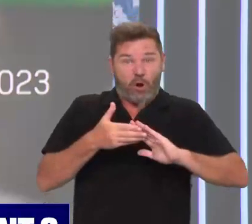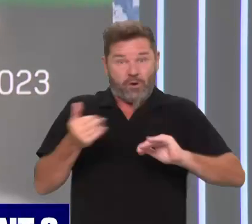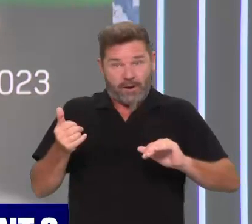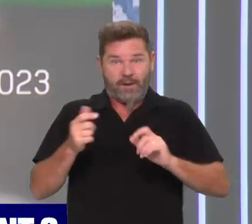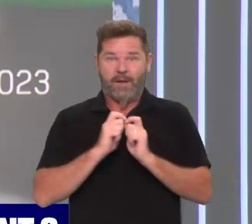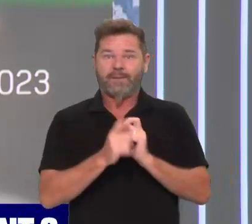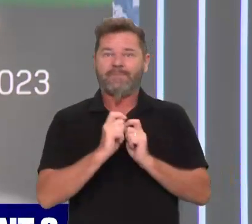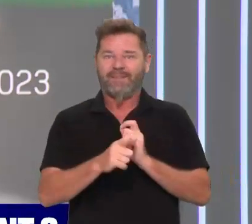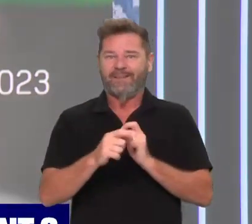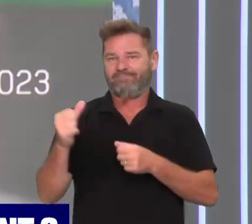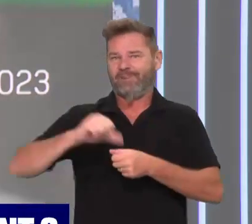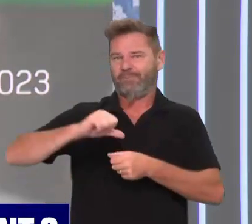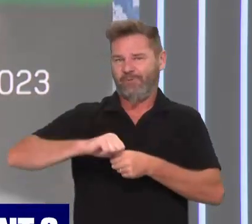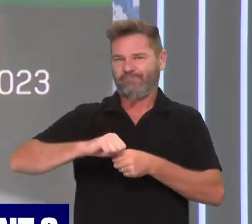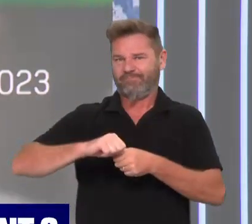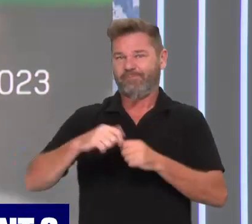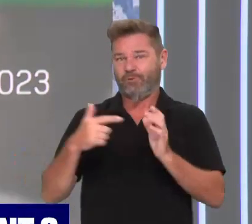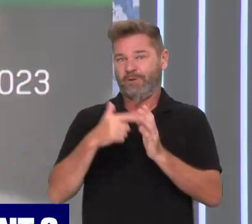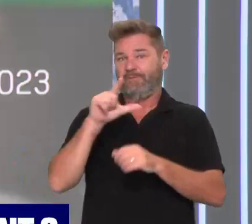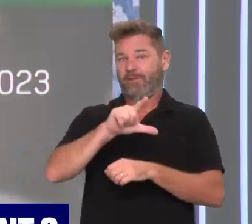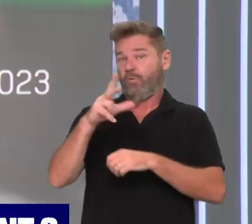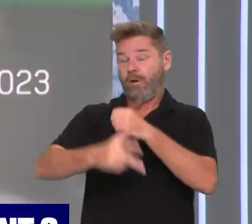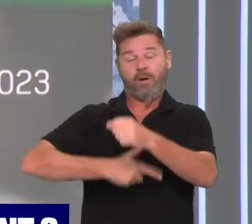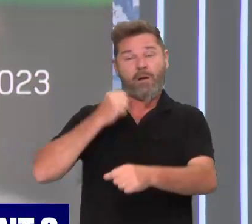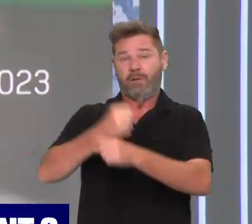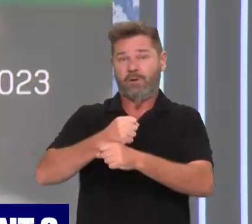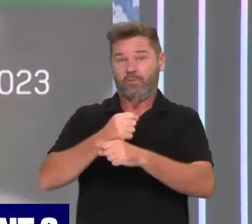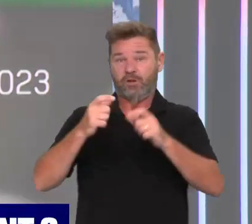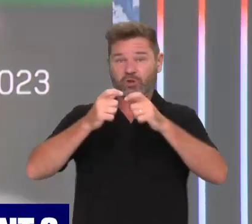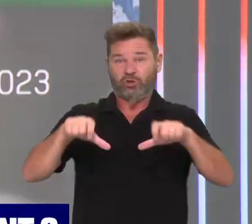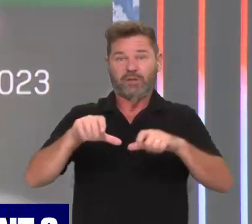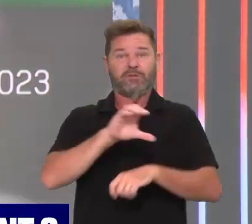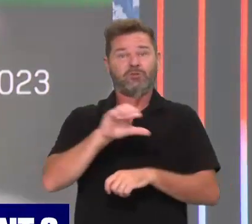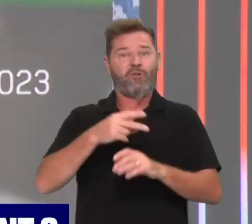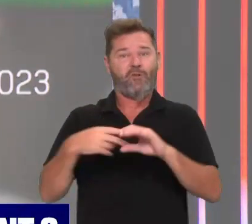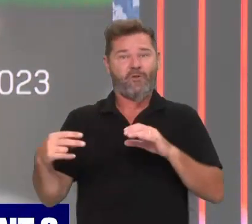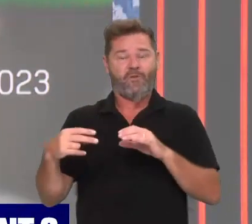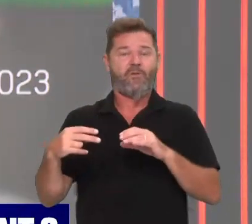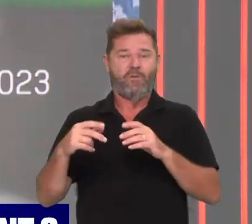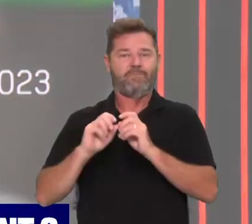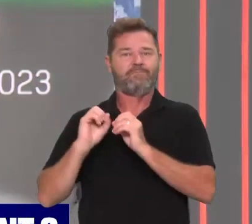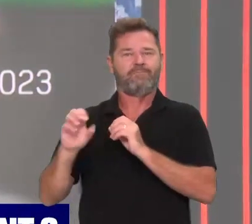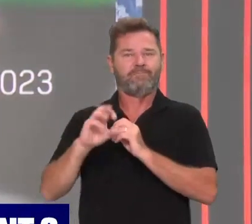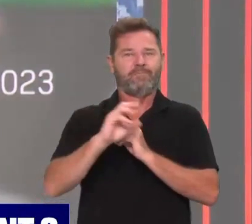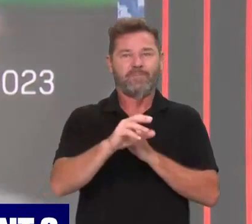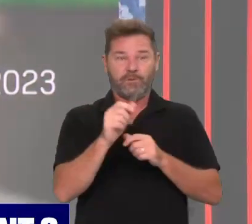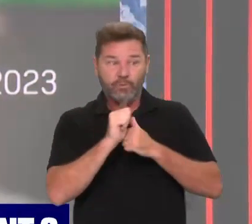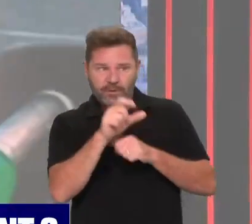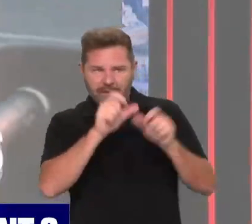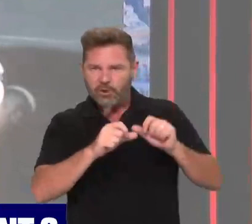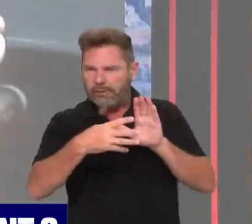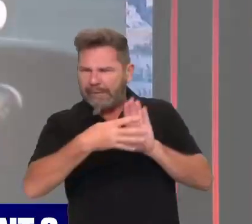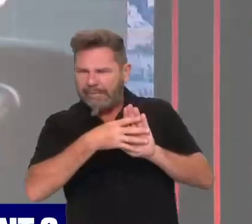carburant sur toute l'année 2023. Une indemnité qui correspond à un chèque de 100 euros pour certaines personnes selon critères